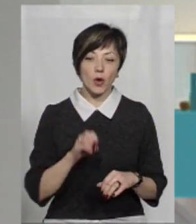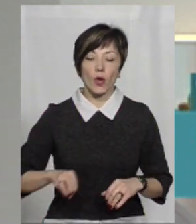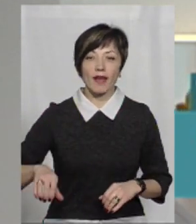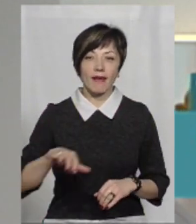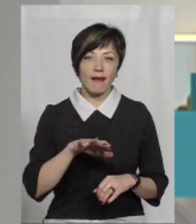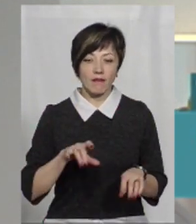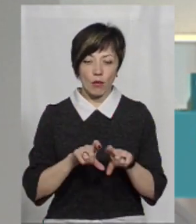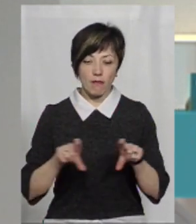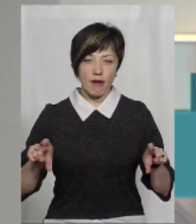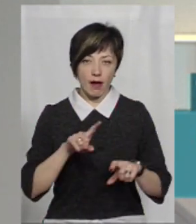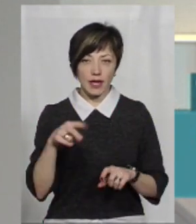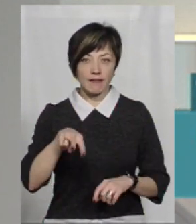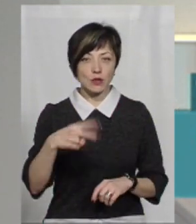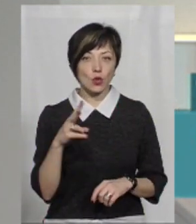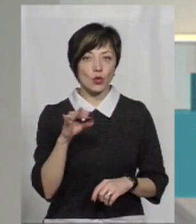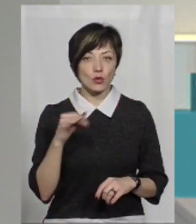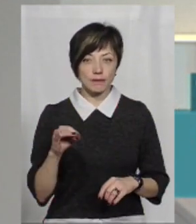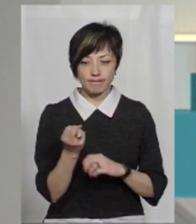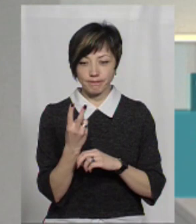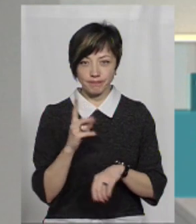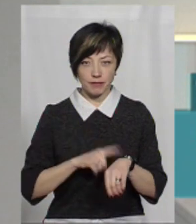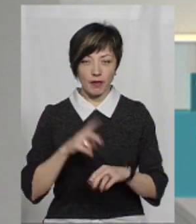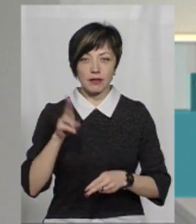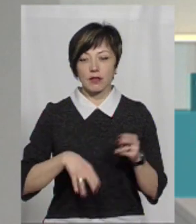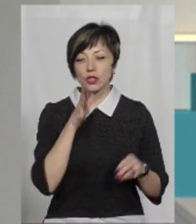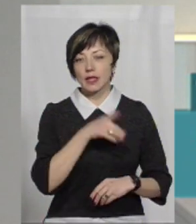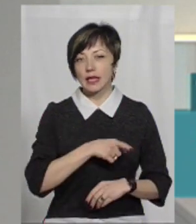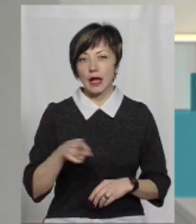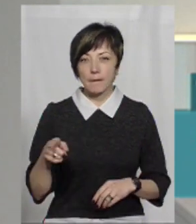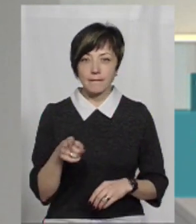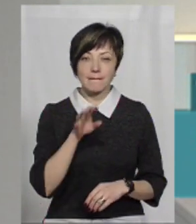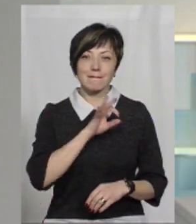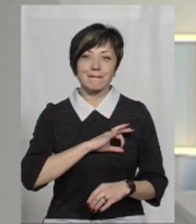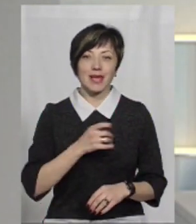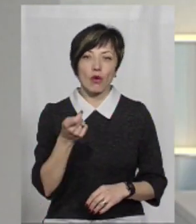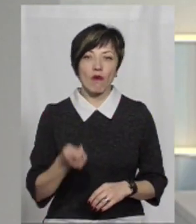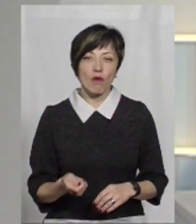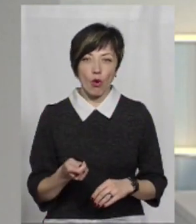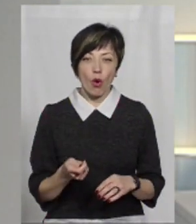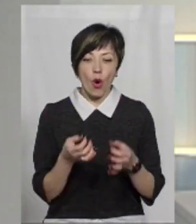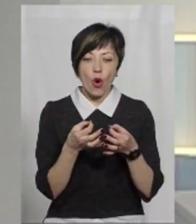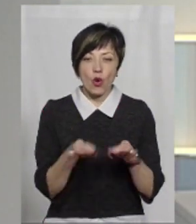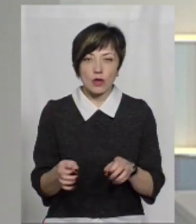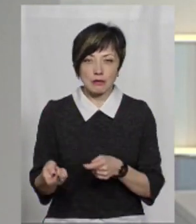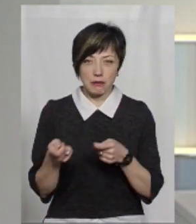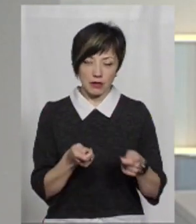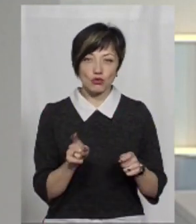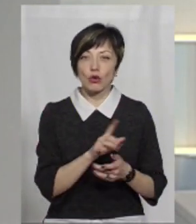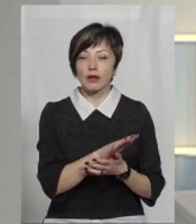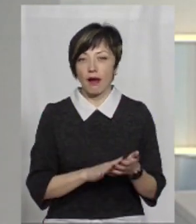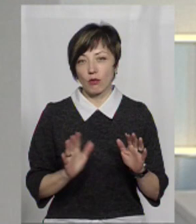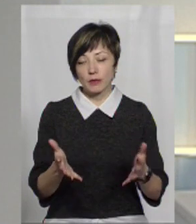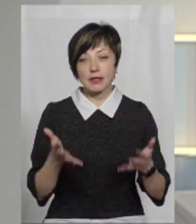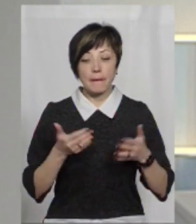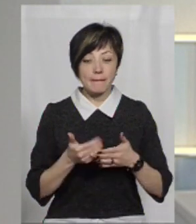Євробляхи. 22 лютого о півночі завершився термін їх пільгового розмитлення. Що далі? Будемо з'ясовувати.